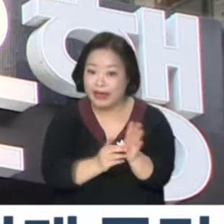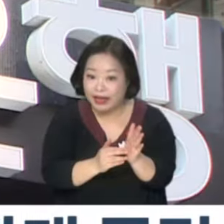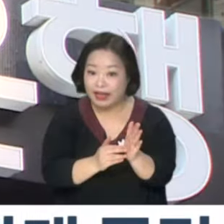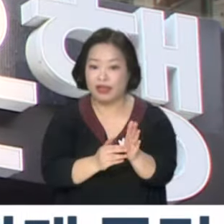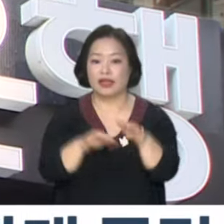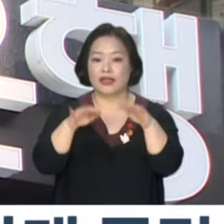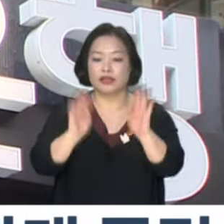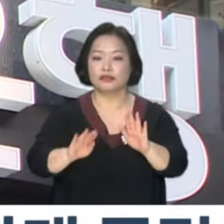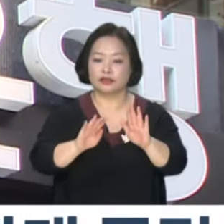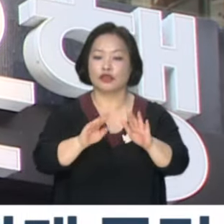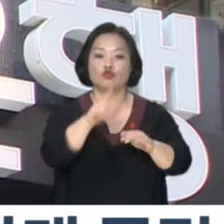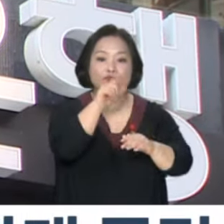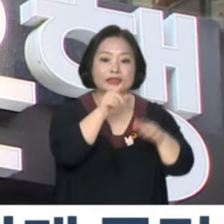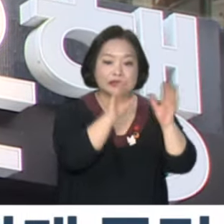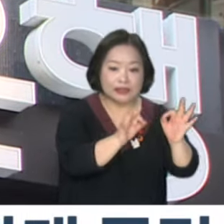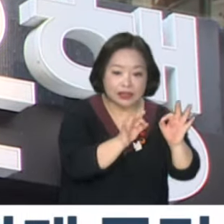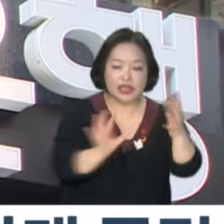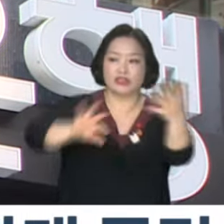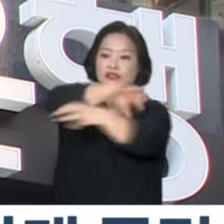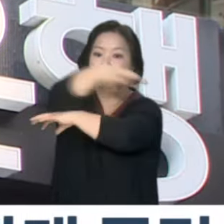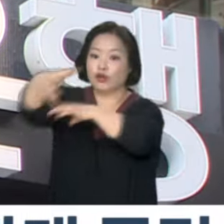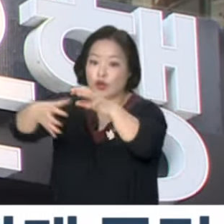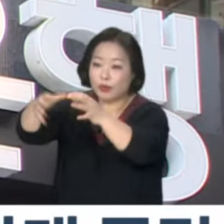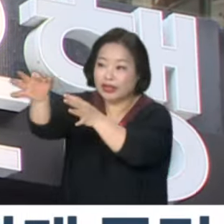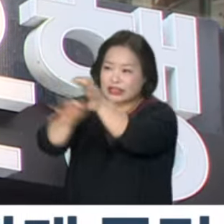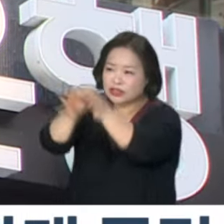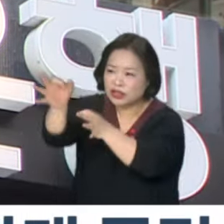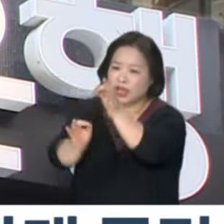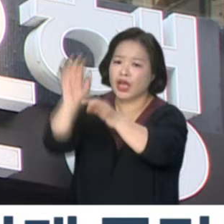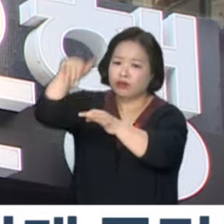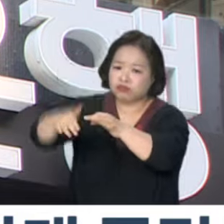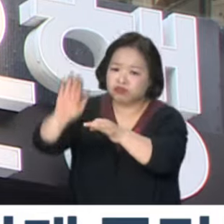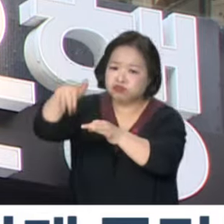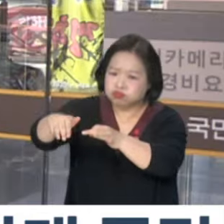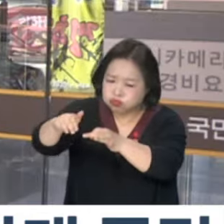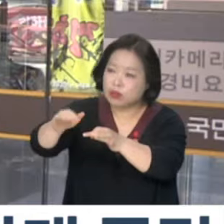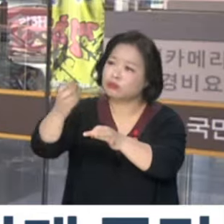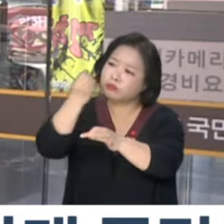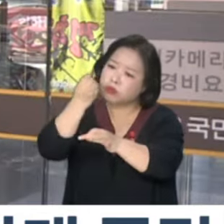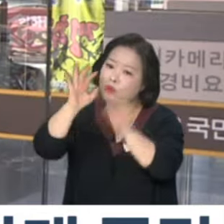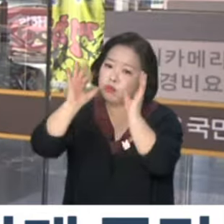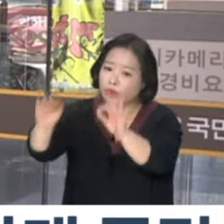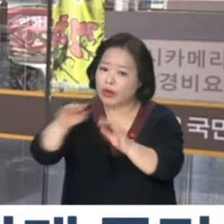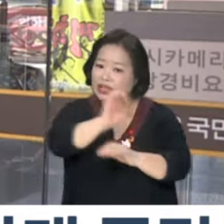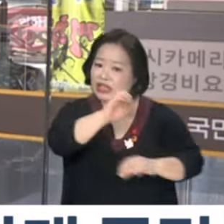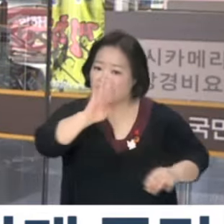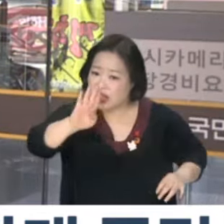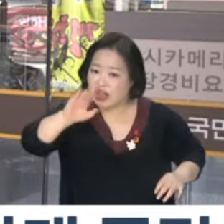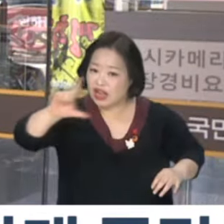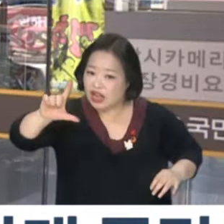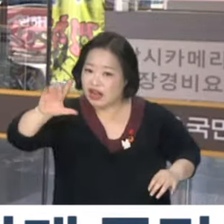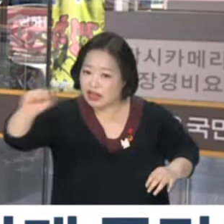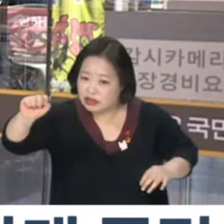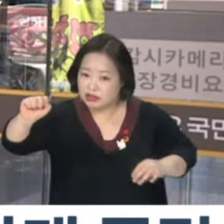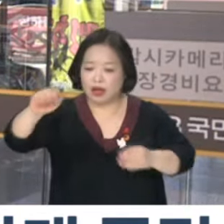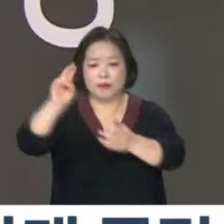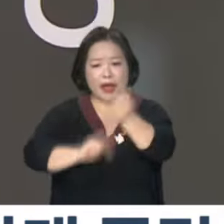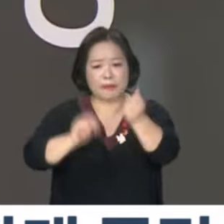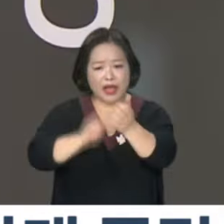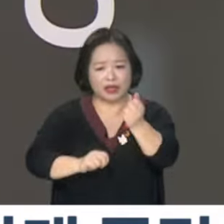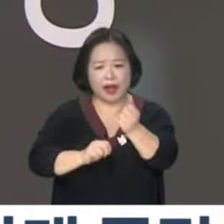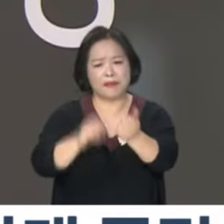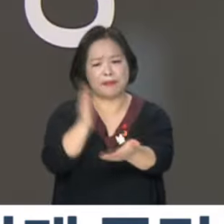KB국민은행 관계자는 글로벌 금융시장의 변동성이 확대되는 상황을 고려해서 ELS 상품 판매를 잠정 중단기로